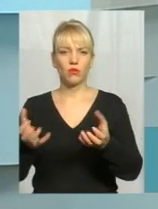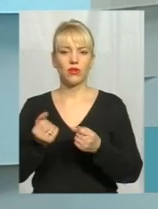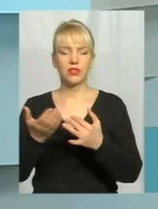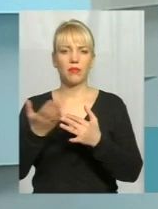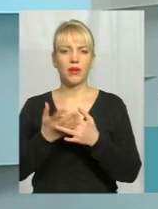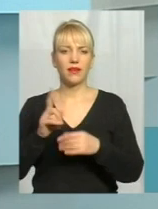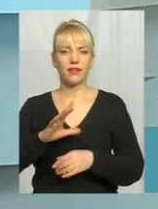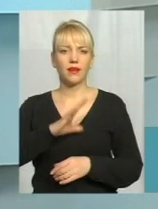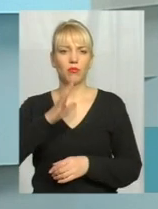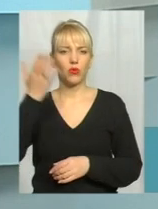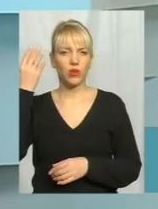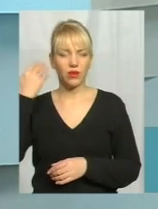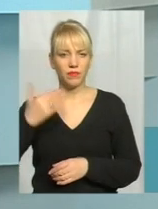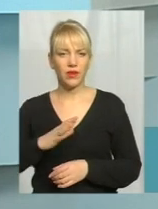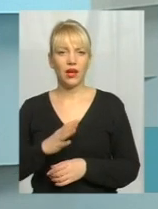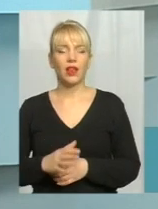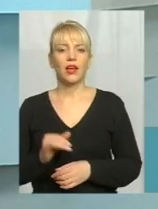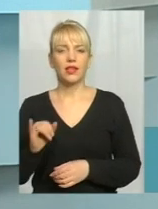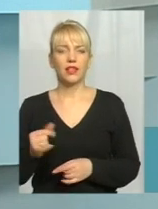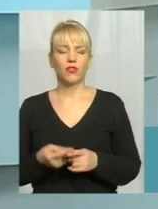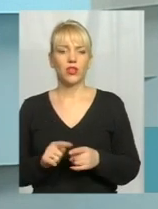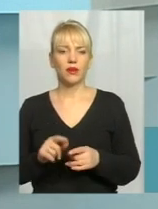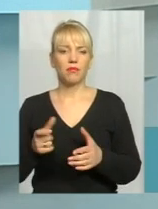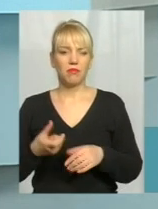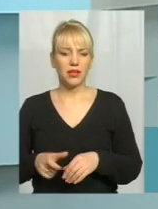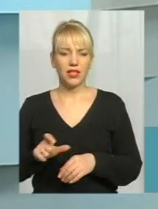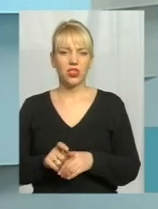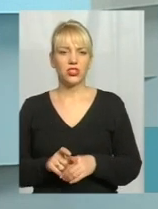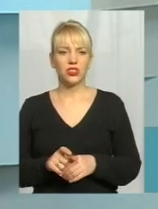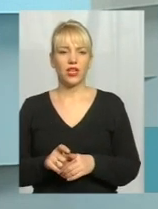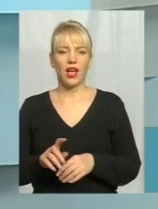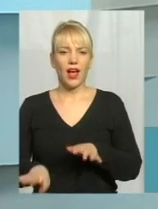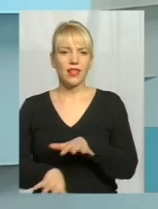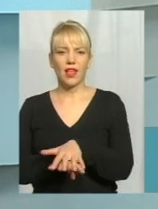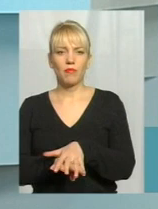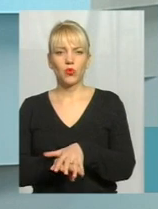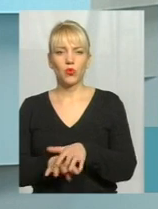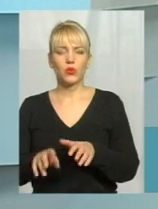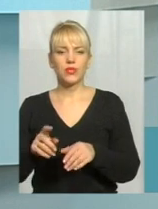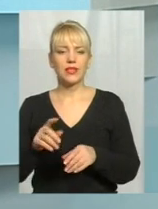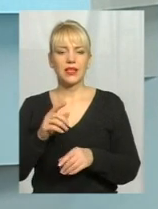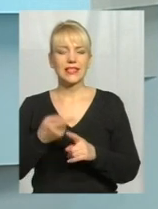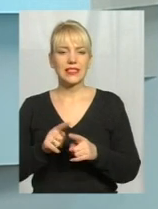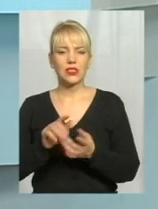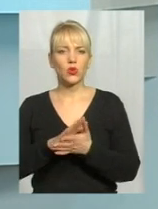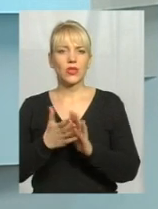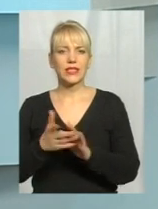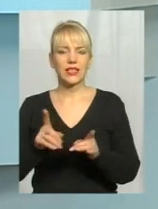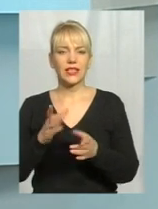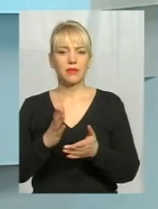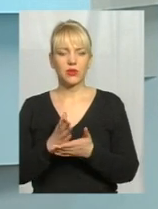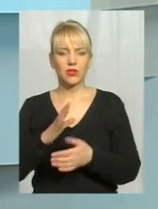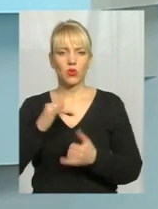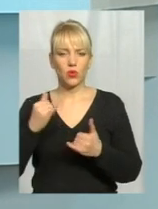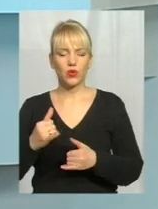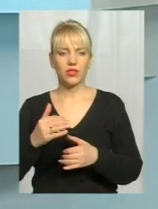які були, але вони більш адаптуються до тих ситуацій, які є сьогодні. Вони фактично стараються